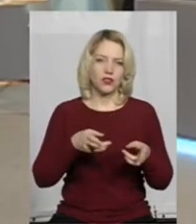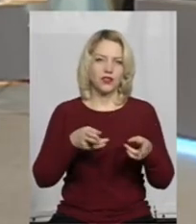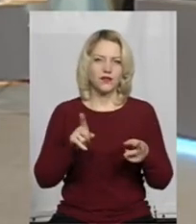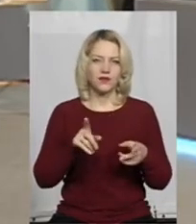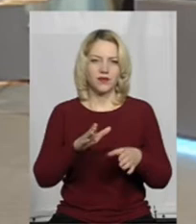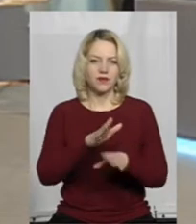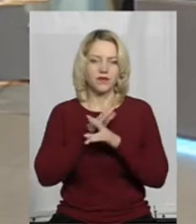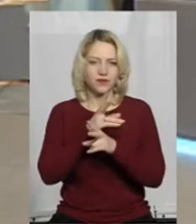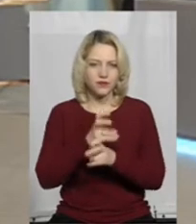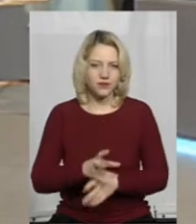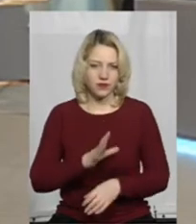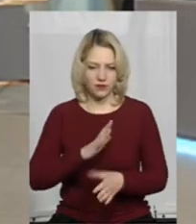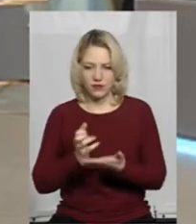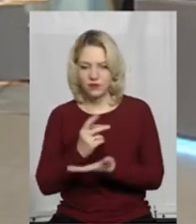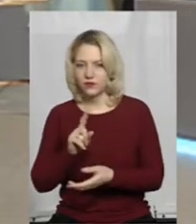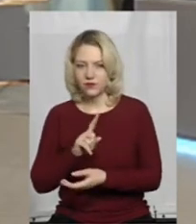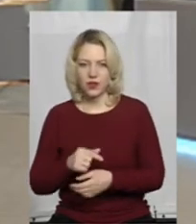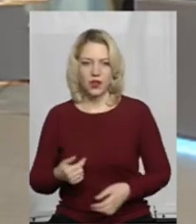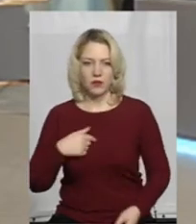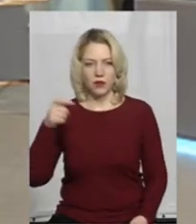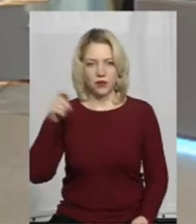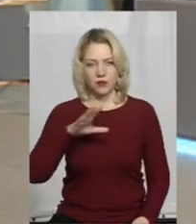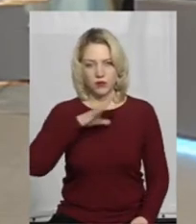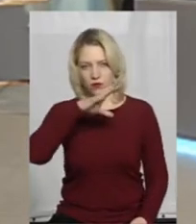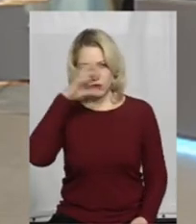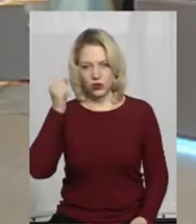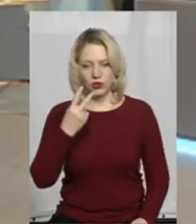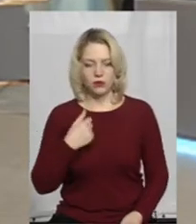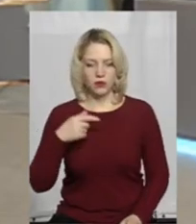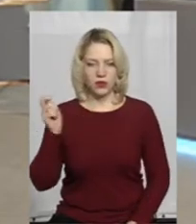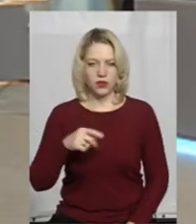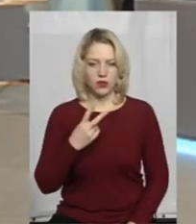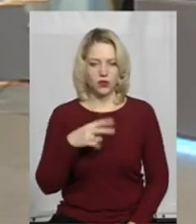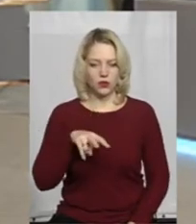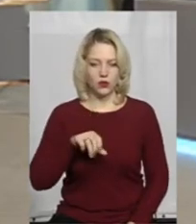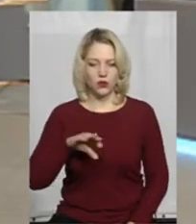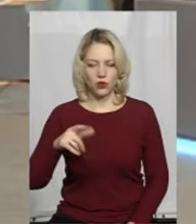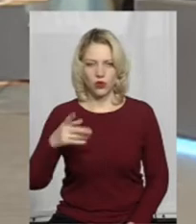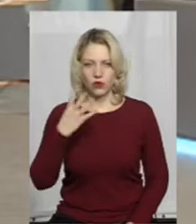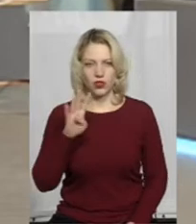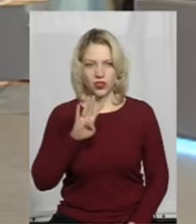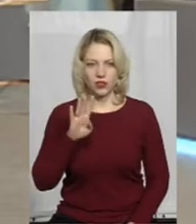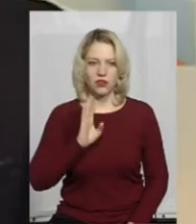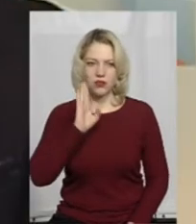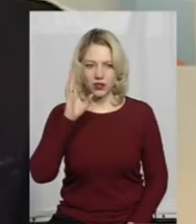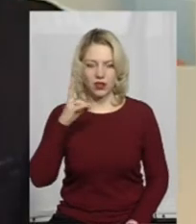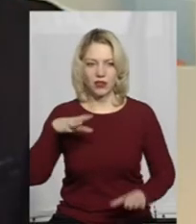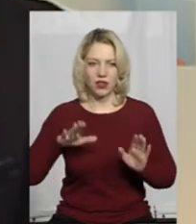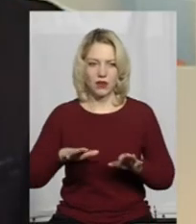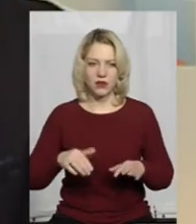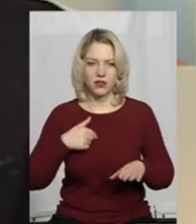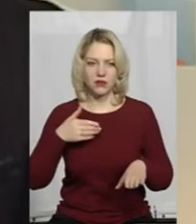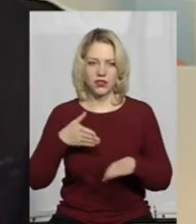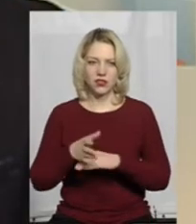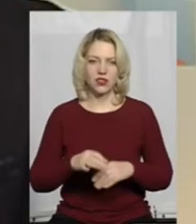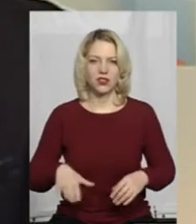тварин? Ми приїхали вночі, ми приїхали 2 лютого, в четвертій годині ранку ми приїхали на місце. Ми зайшли на